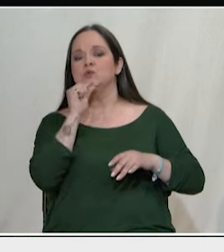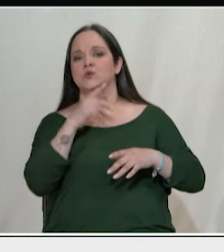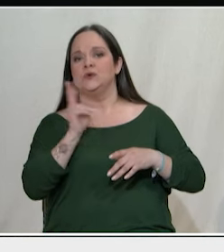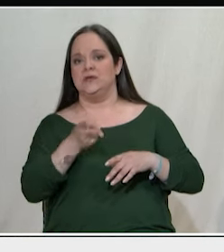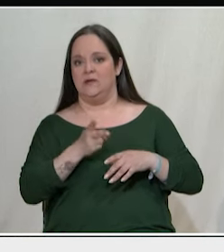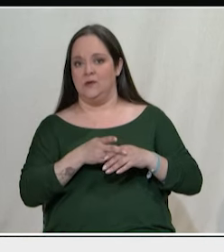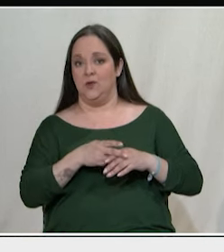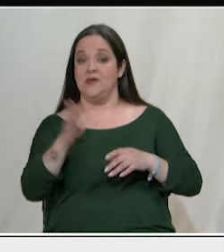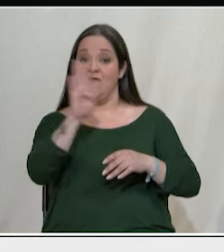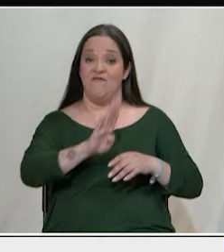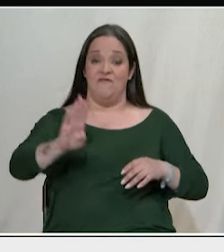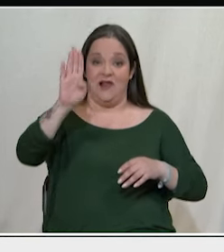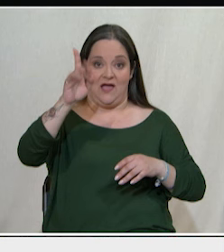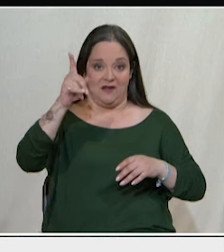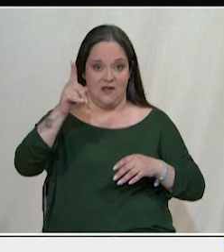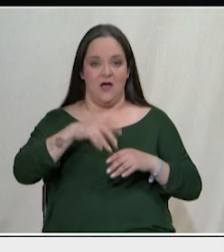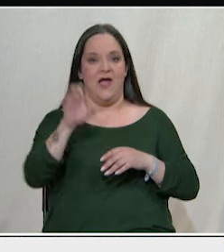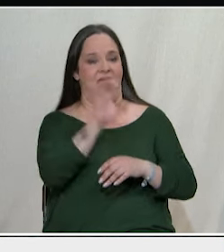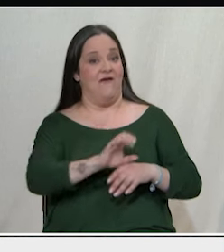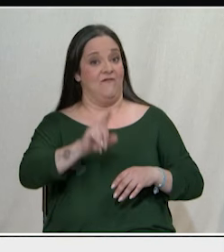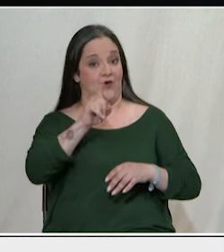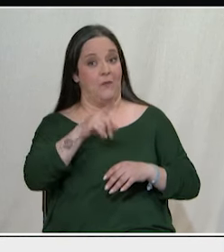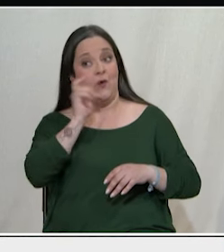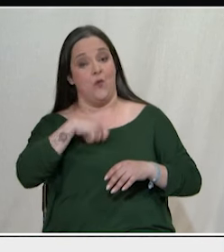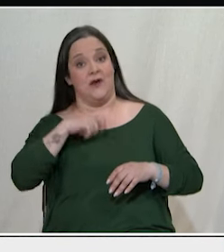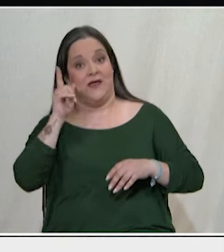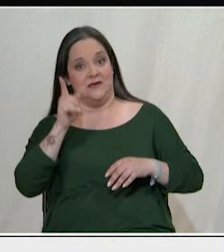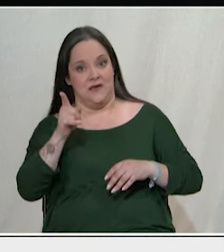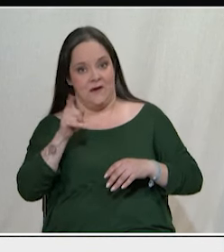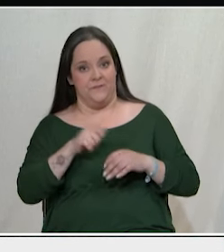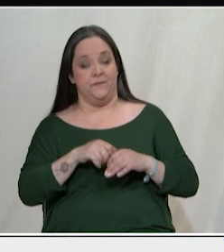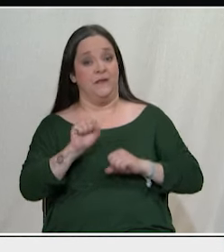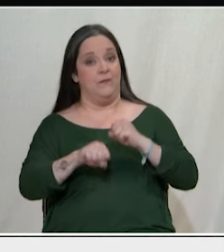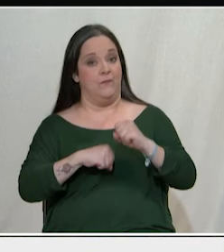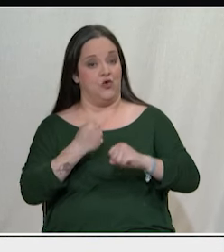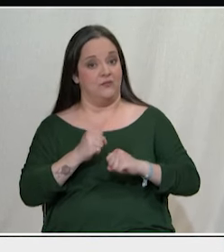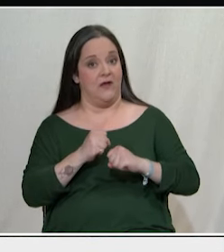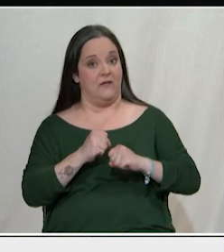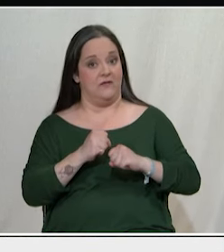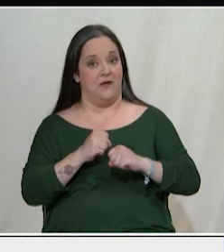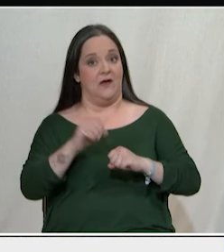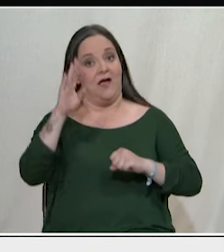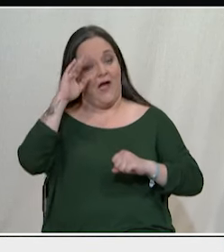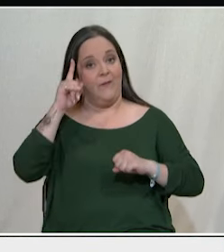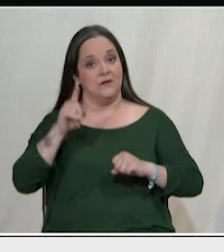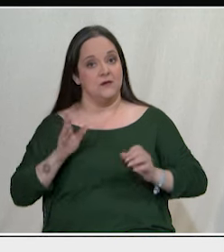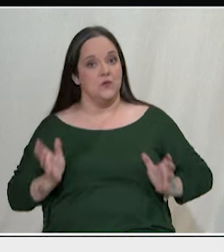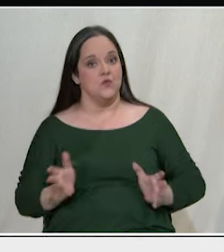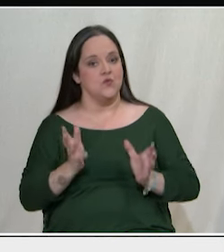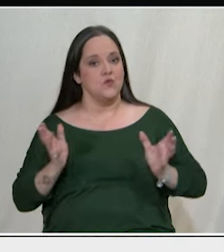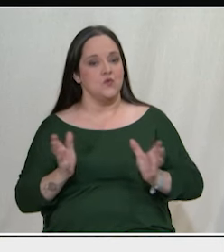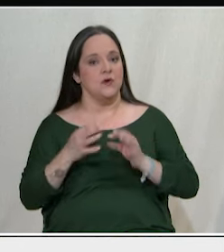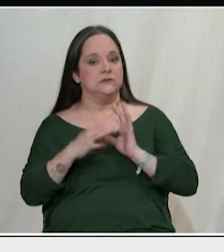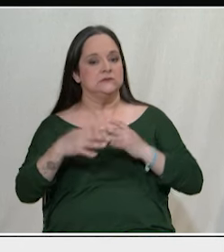Ευρώπης προς τον πόλεμο με το μέτωπο της Ουκρανίας και η προσπάθεια των ΗΠΑ να φοντώσουν τον πόλεμο